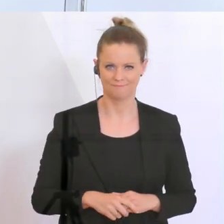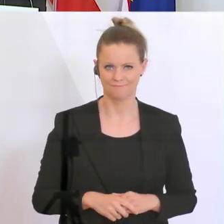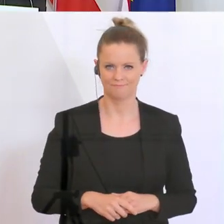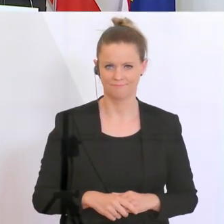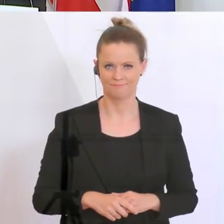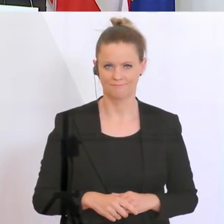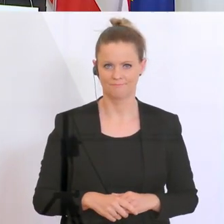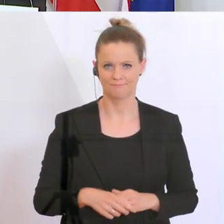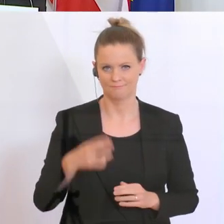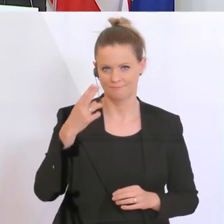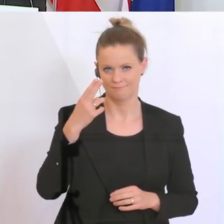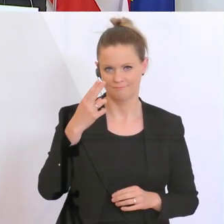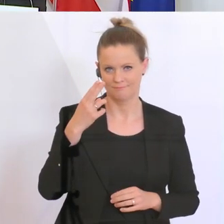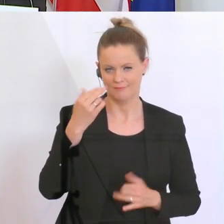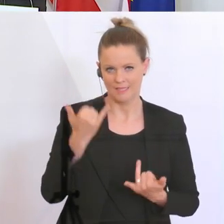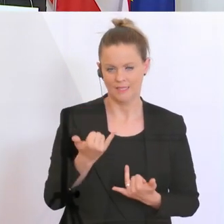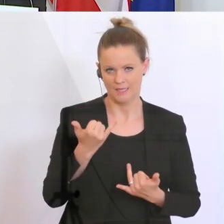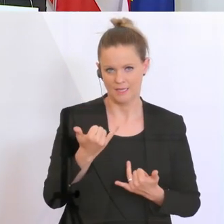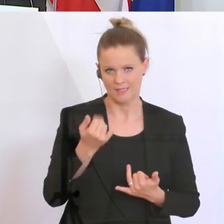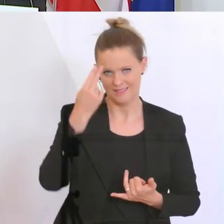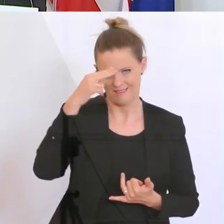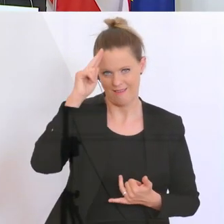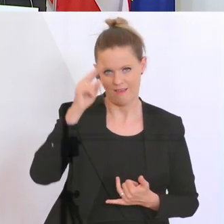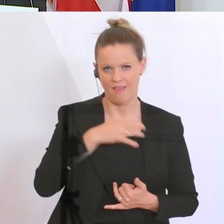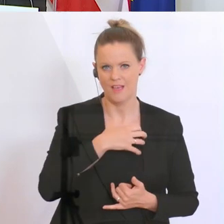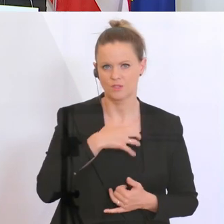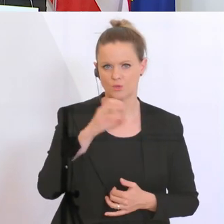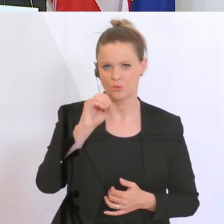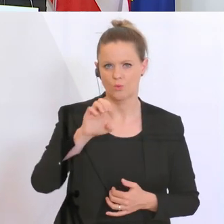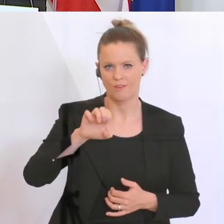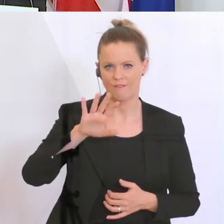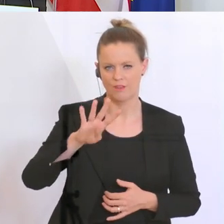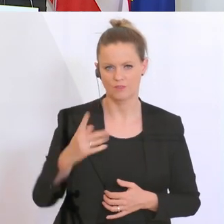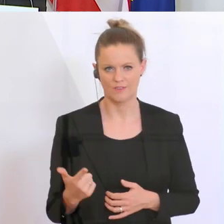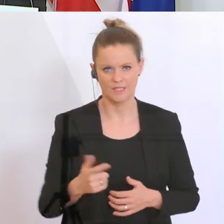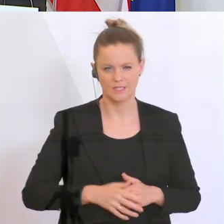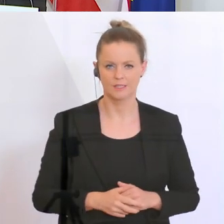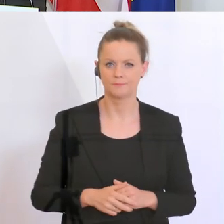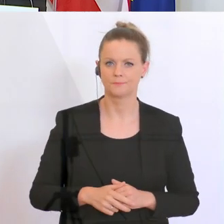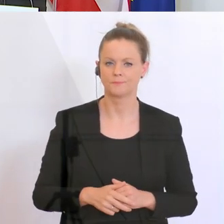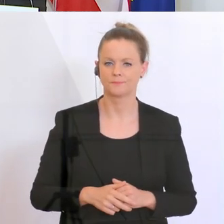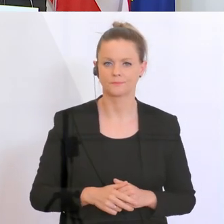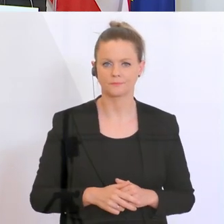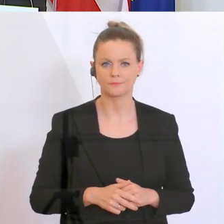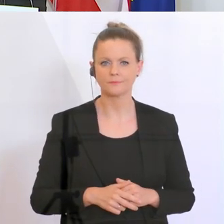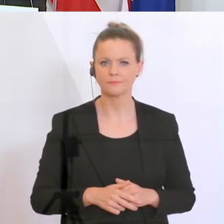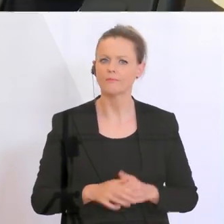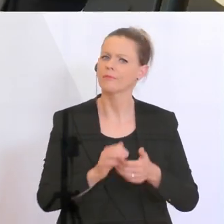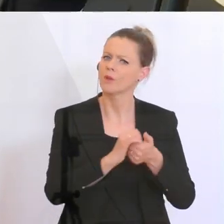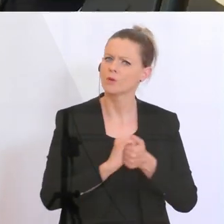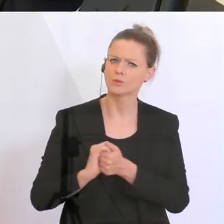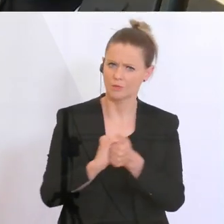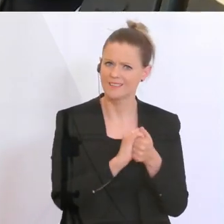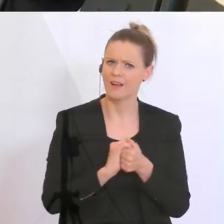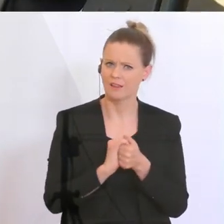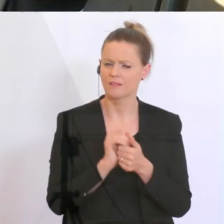Dankeschön. Dann der Herr Herzog von Öl24, bitte. Guten an den Finanzminister und an den Herrn Obmann Dreichl. Solidarität ist